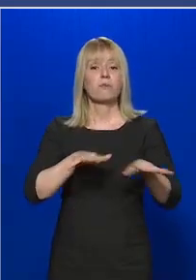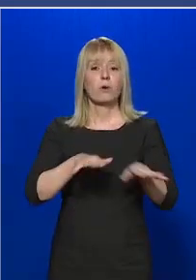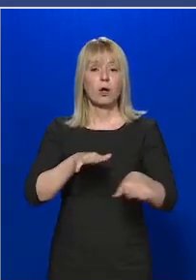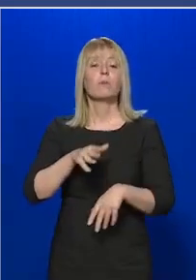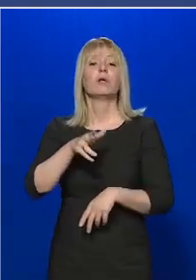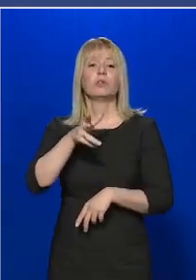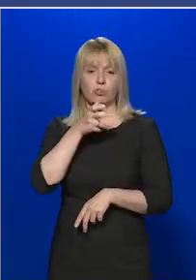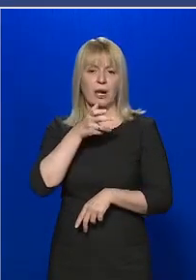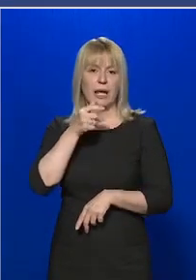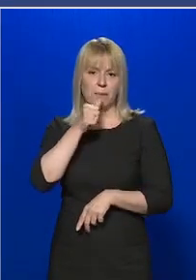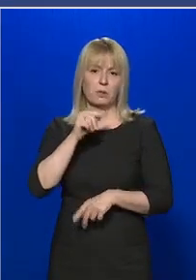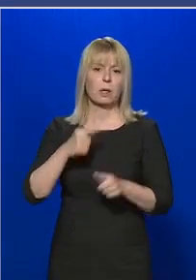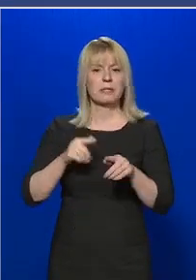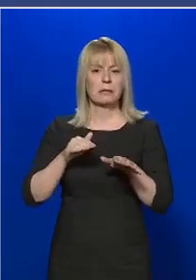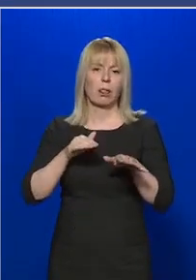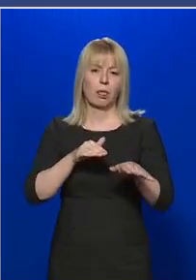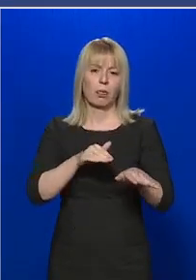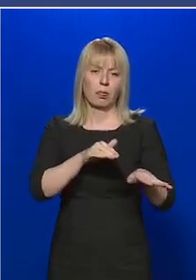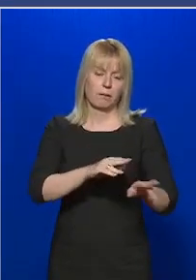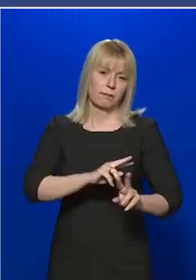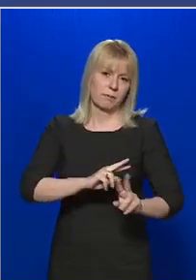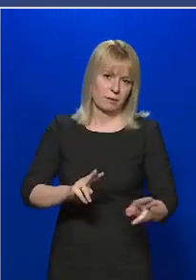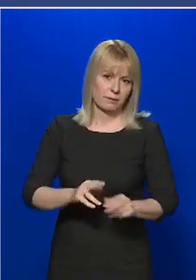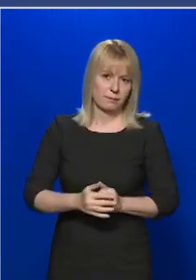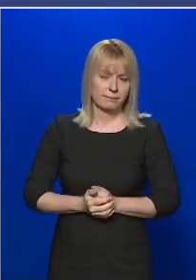csanátpalotánál van kisebb fennakadás.